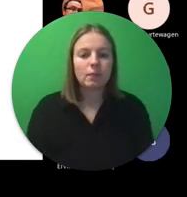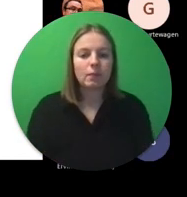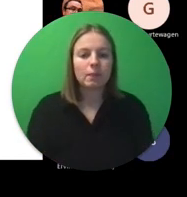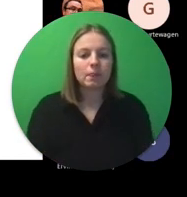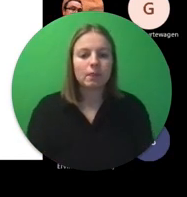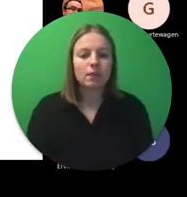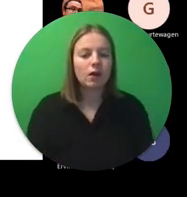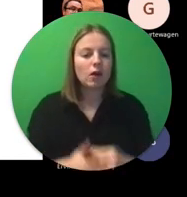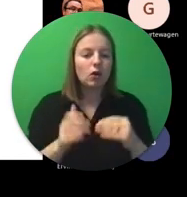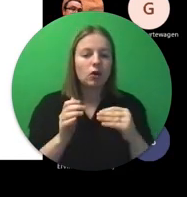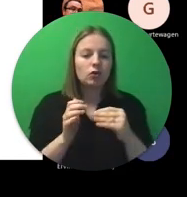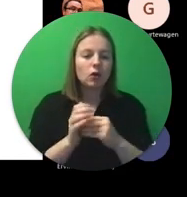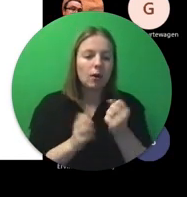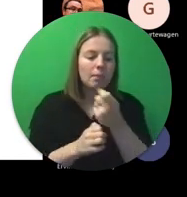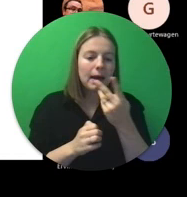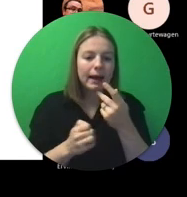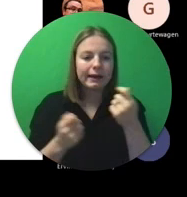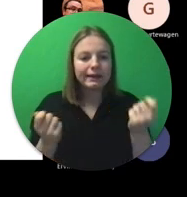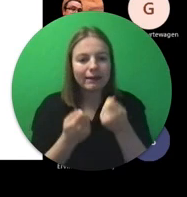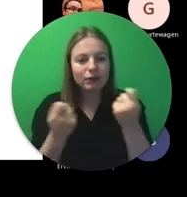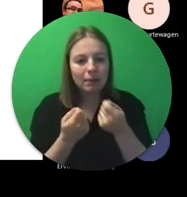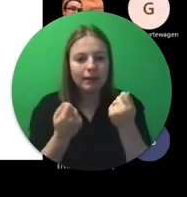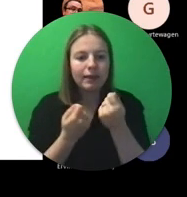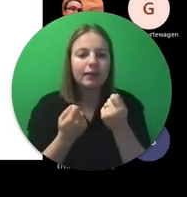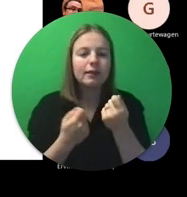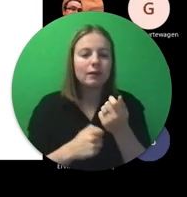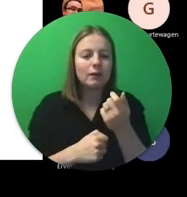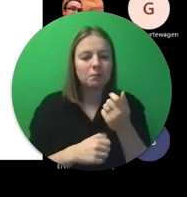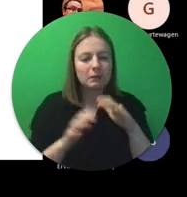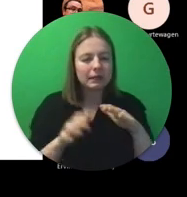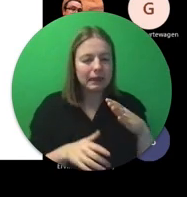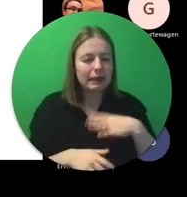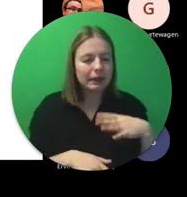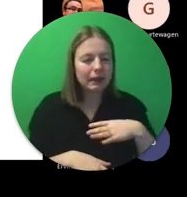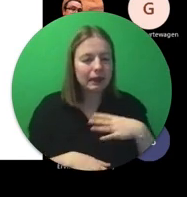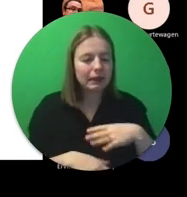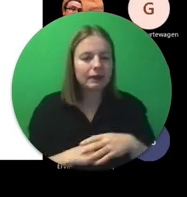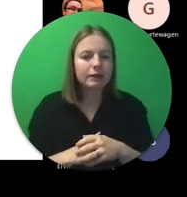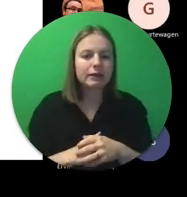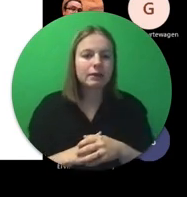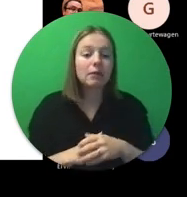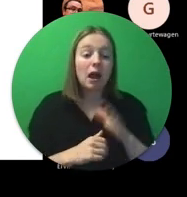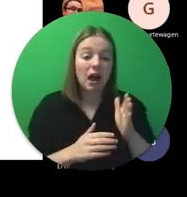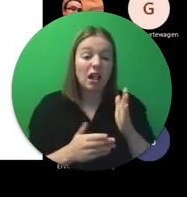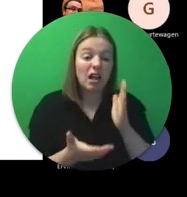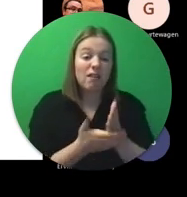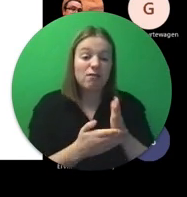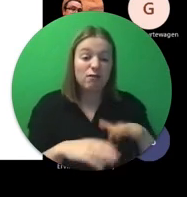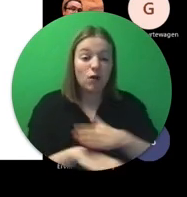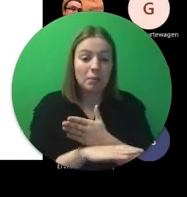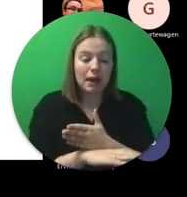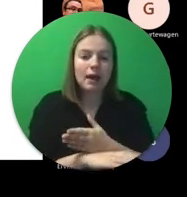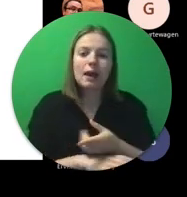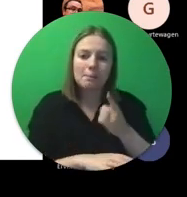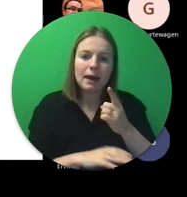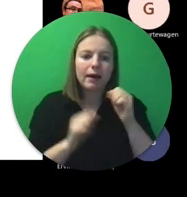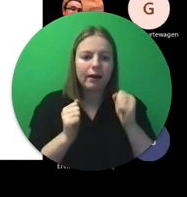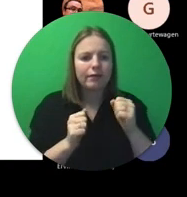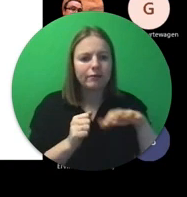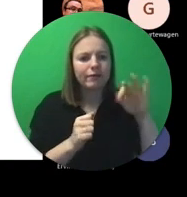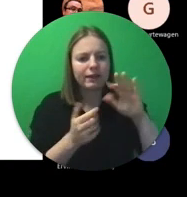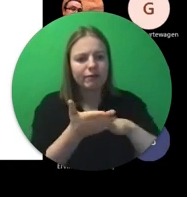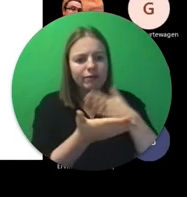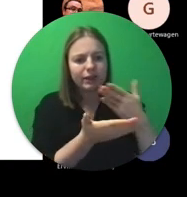tot slot nog een aantal events die misschien ook heel erg interessant kunnen zijn die wel afgelopen zijn maar waar je het verslag van de